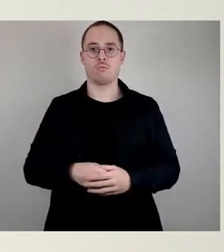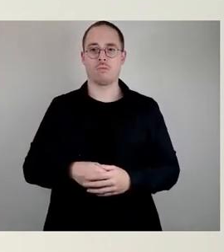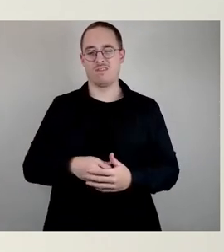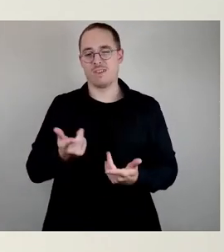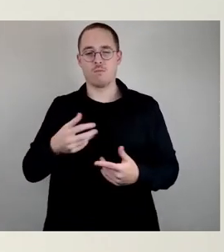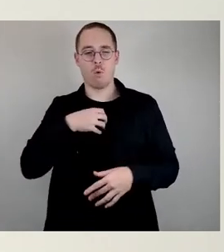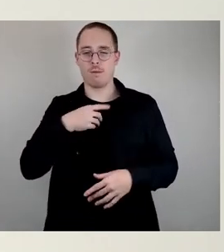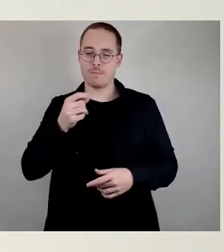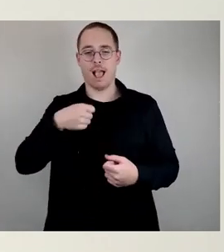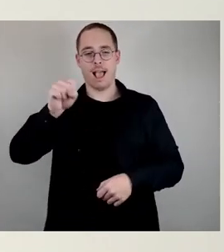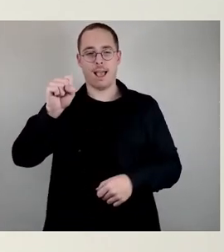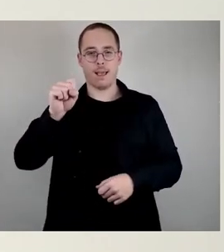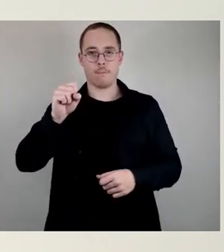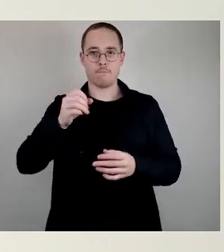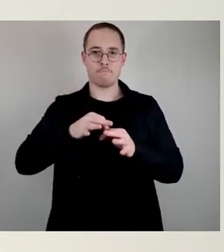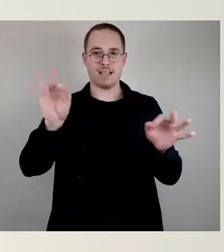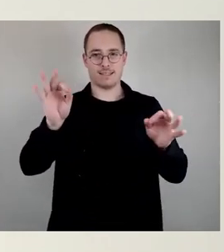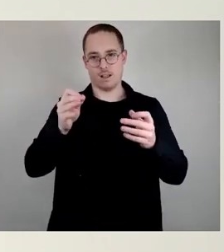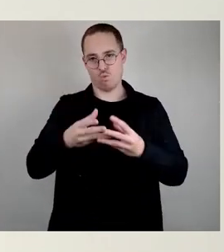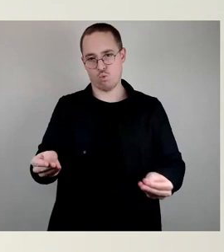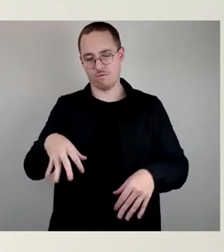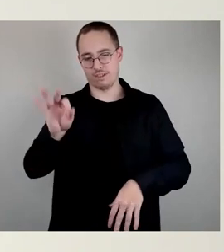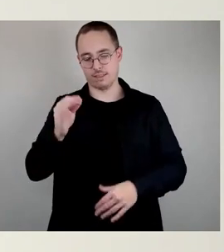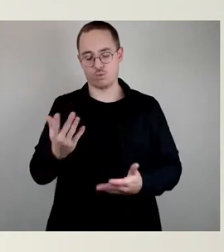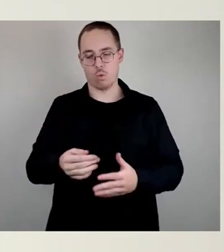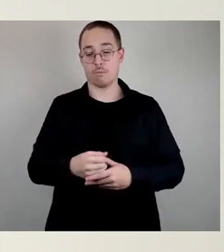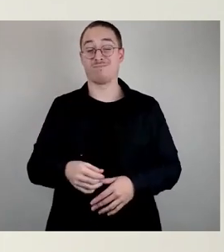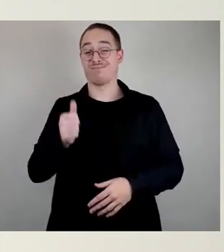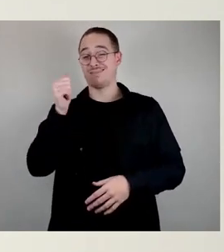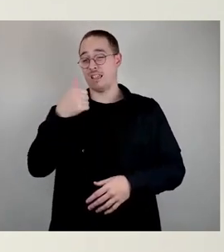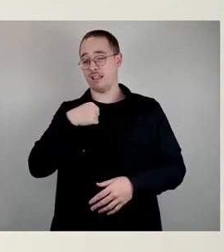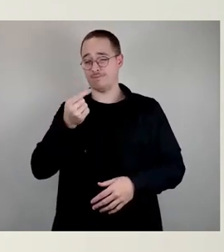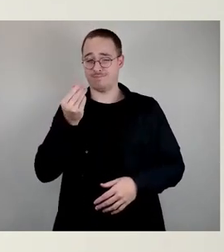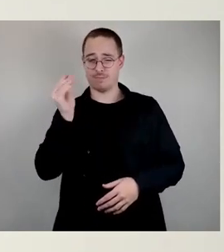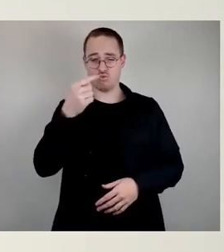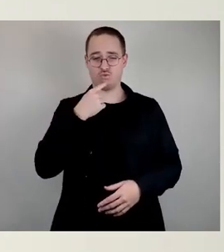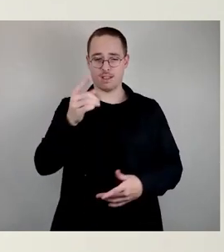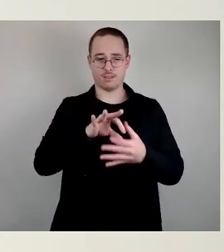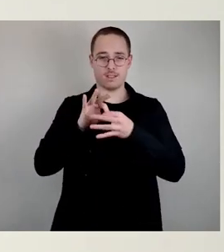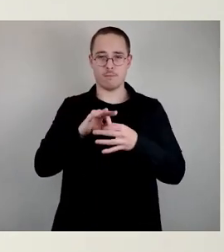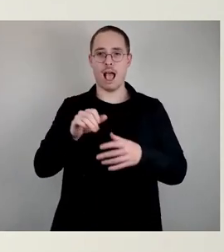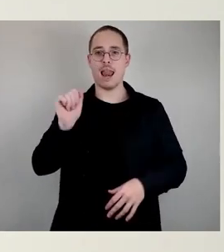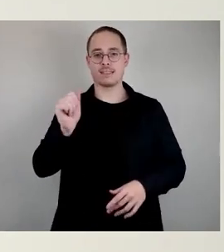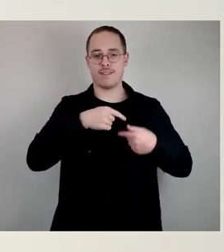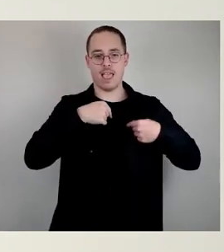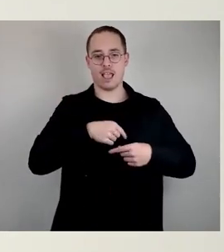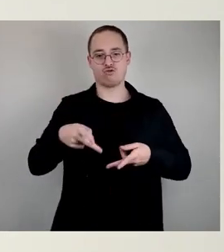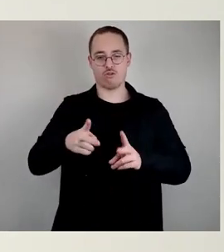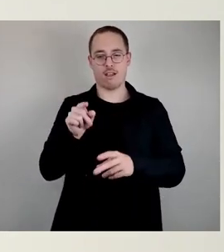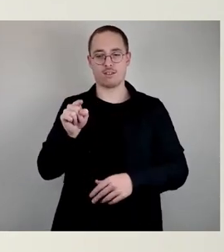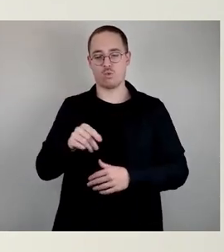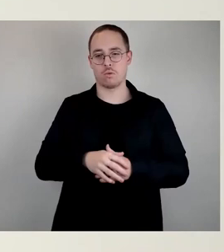Ein Wort noch zur Alexander-Herzen-Straße, was die Situation dann angeht. Und dort haben wir als Schulverwaltung klar gesagt